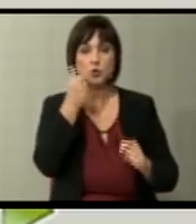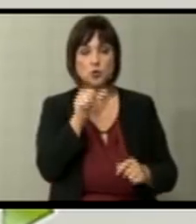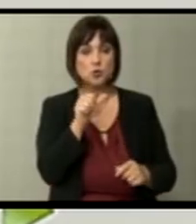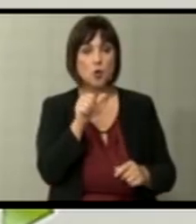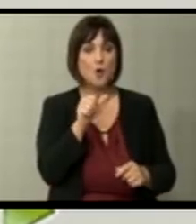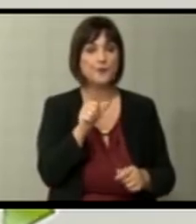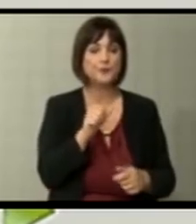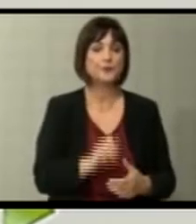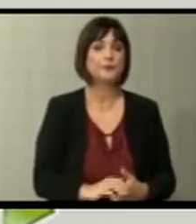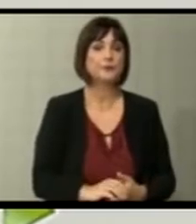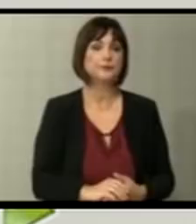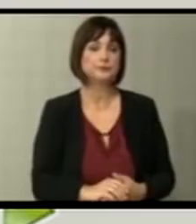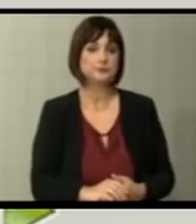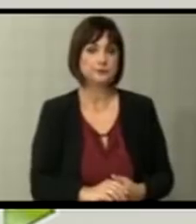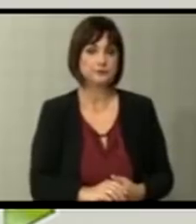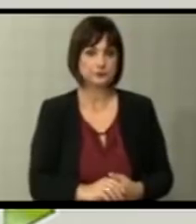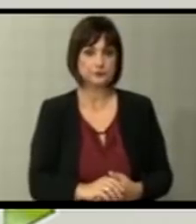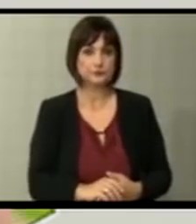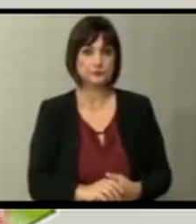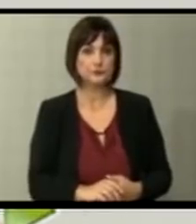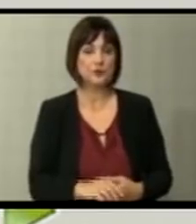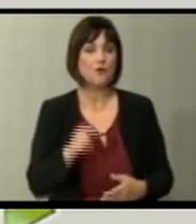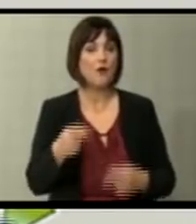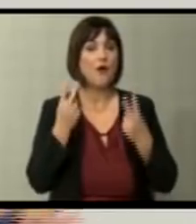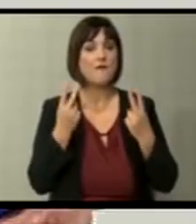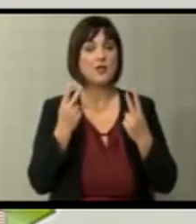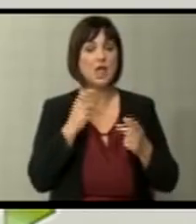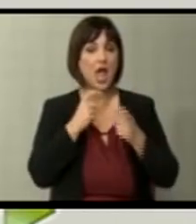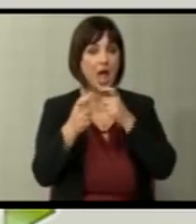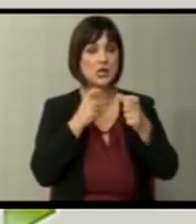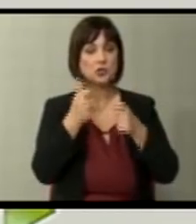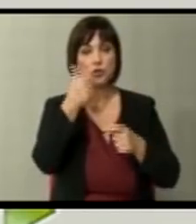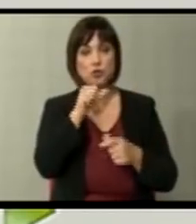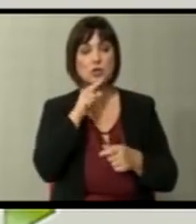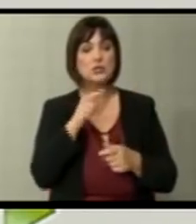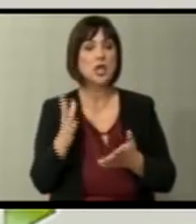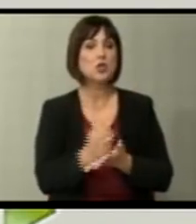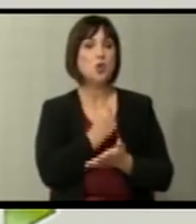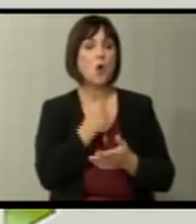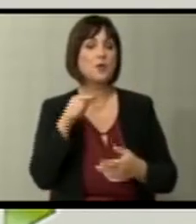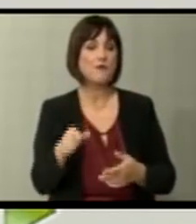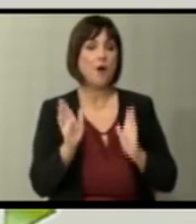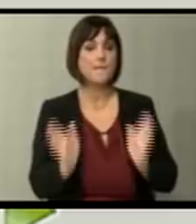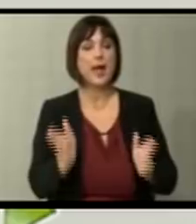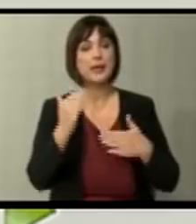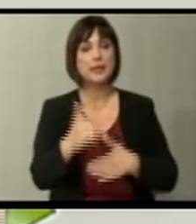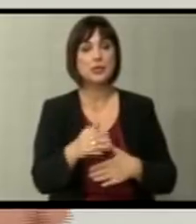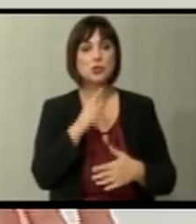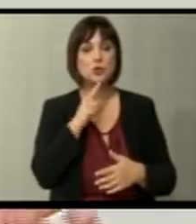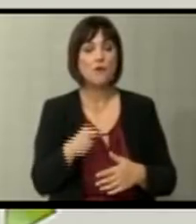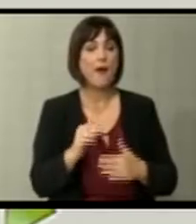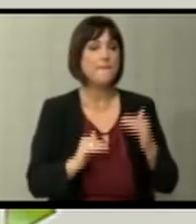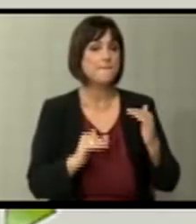во ове ключни разгови, што ќе се добија во пакетот. Што ова